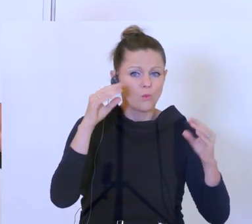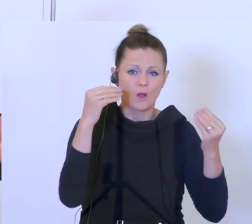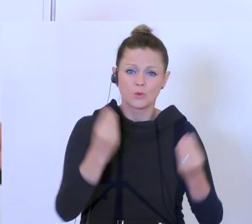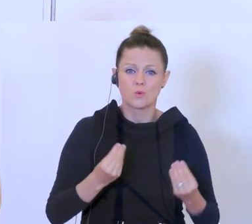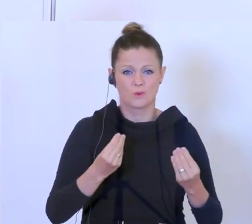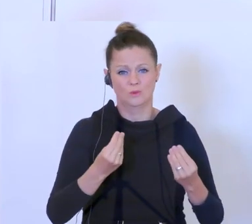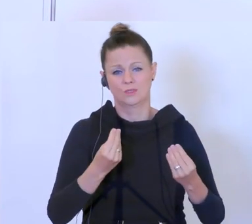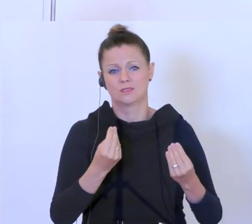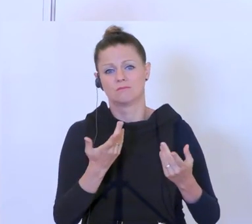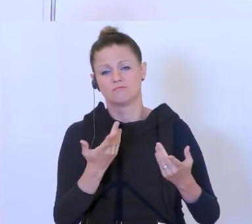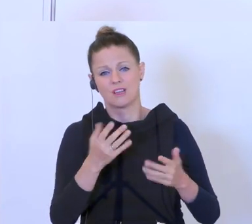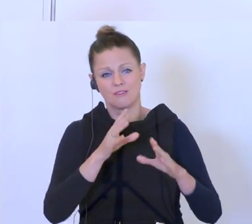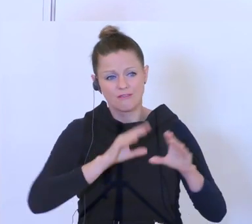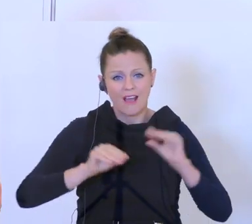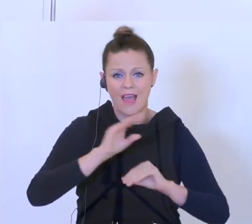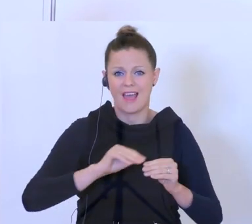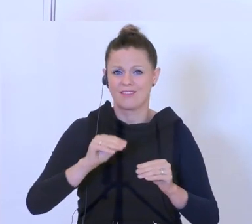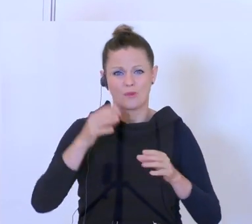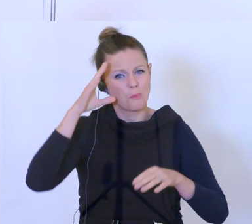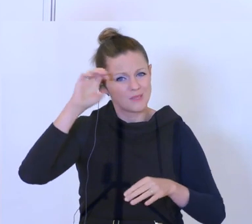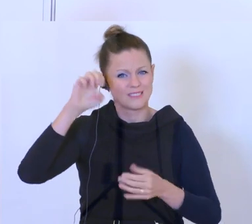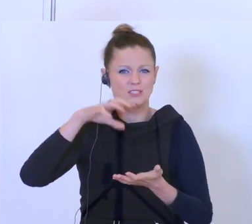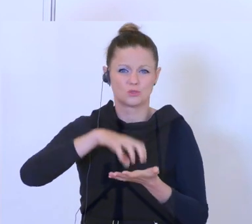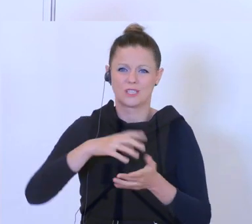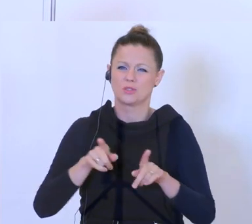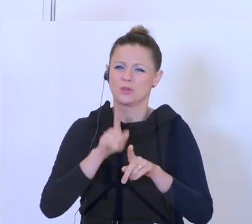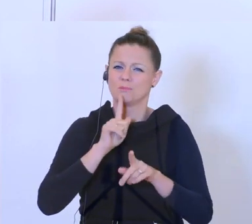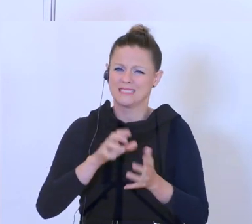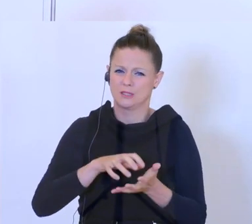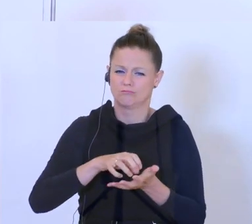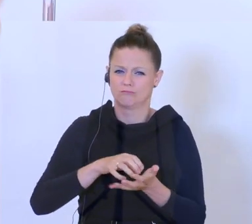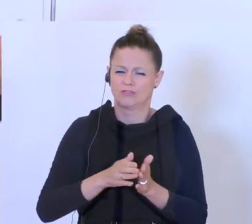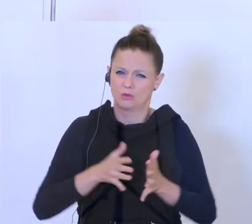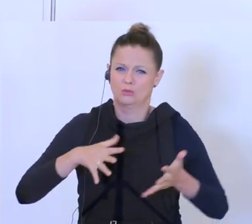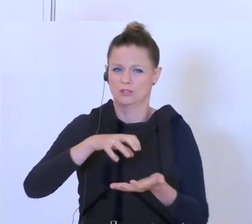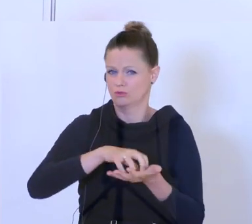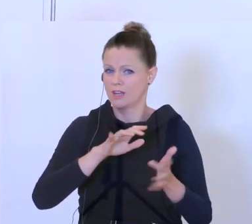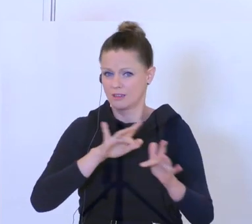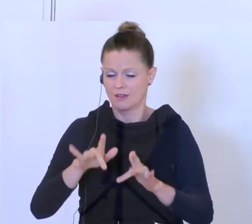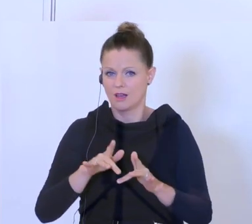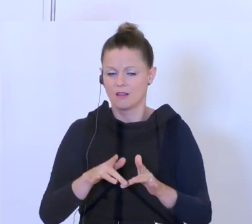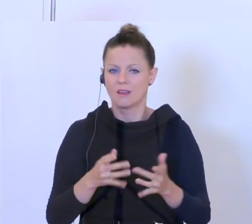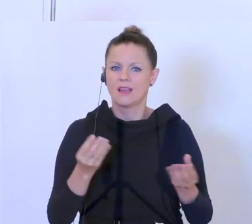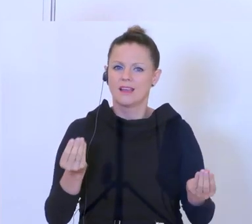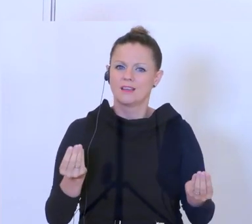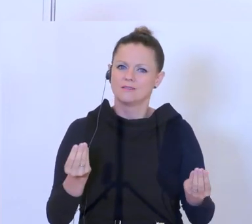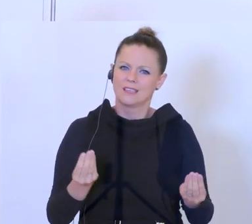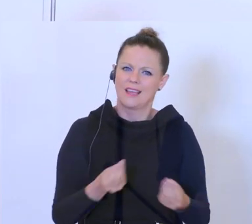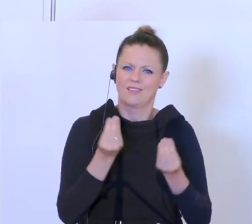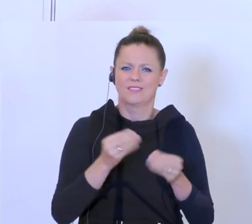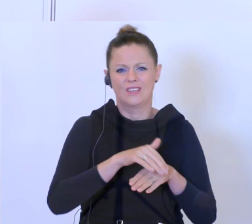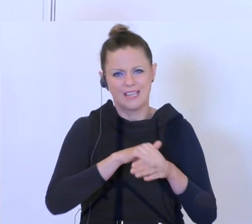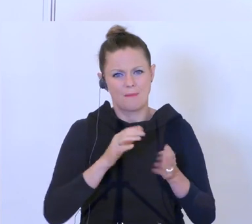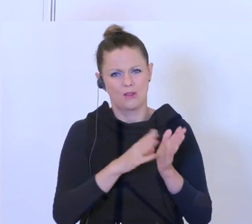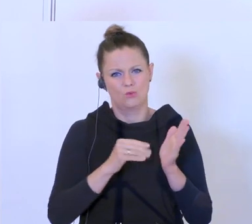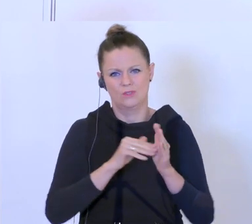öfter in den Bezirksstätten, in den größeren Städten, die hier auf entsprechende gemeinnützige